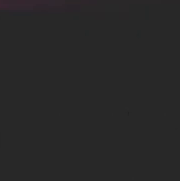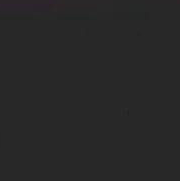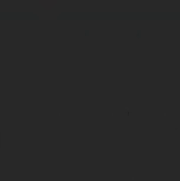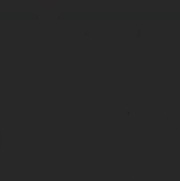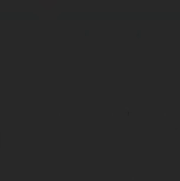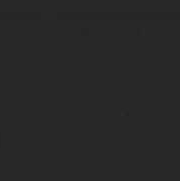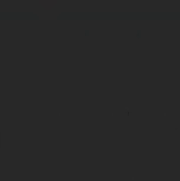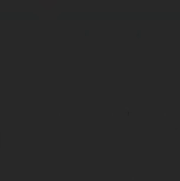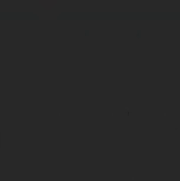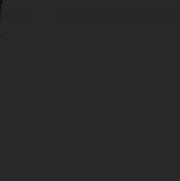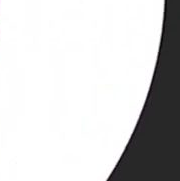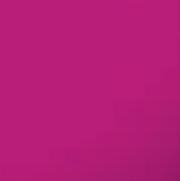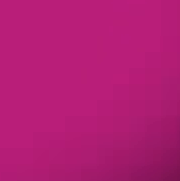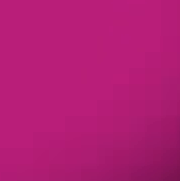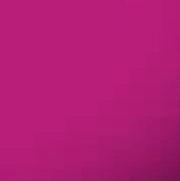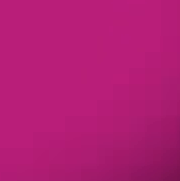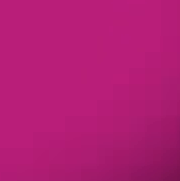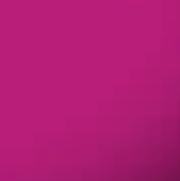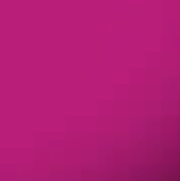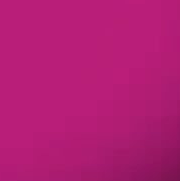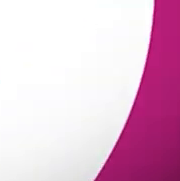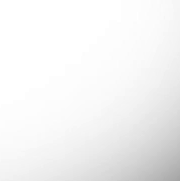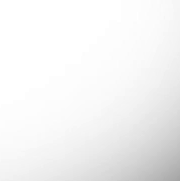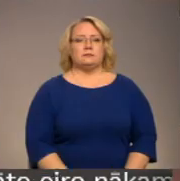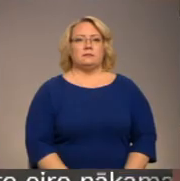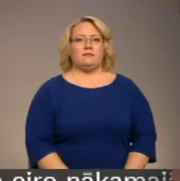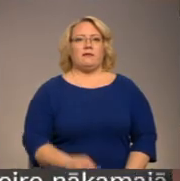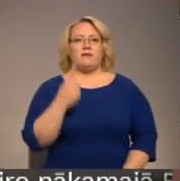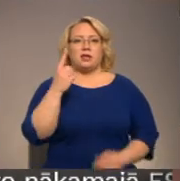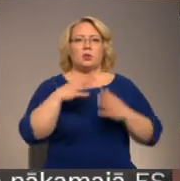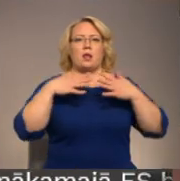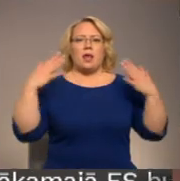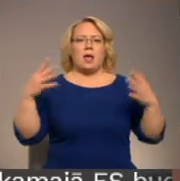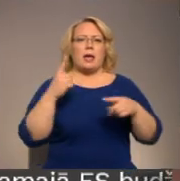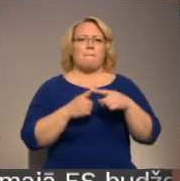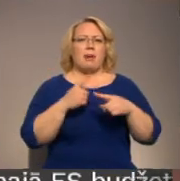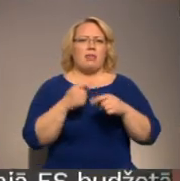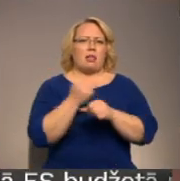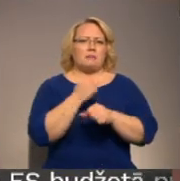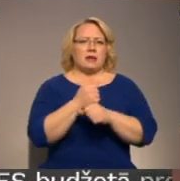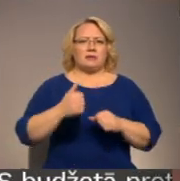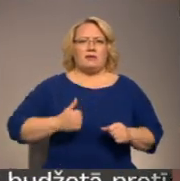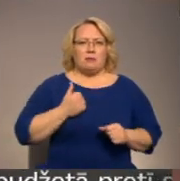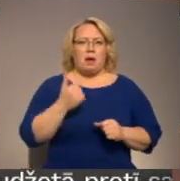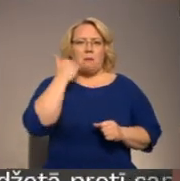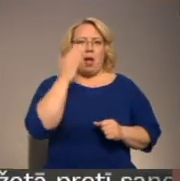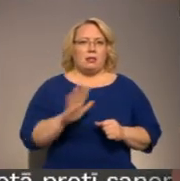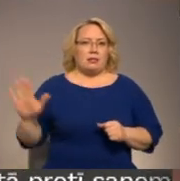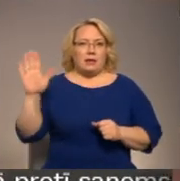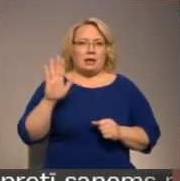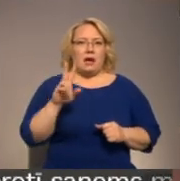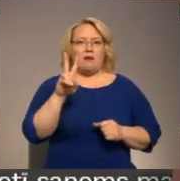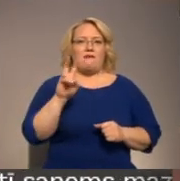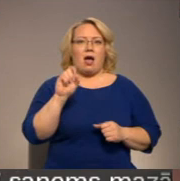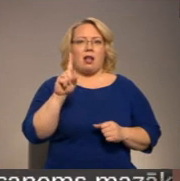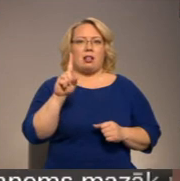Re! Viss ēters ir te! Vienas no lielākajiem metāla apstrādes uzņēmumiem Baltijas